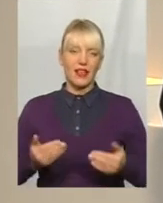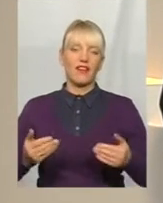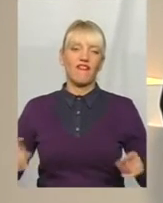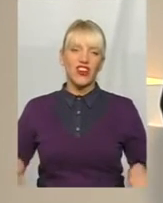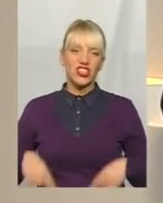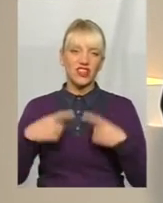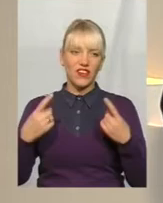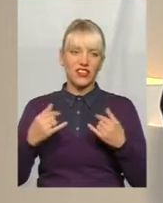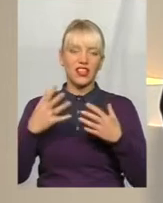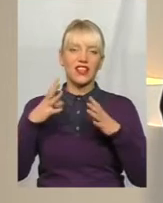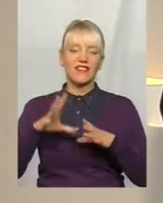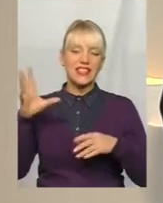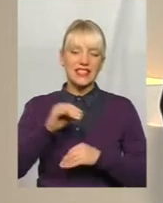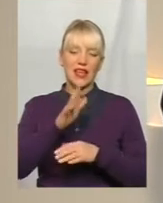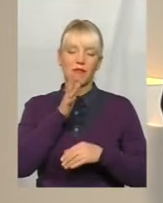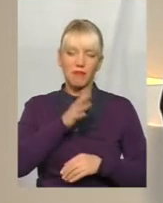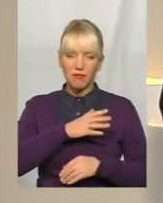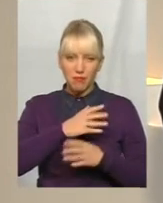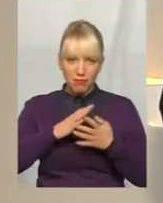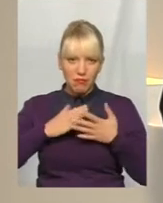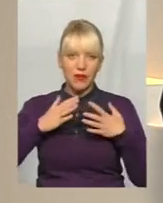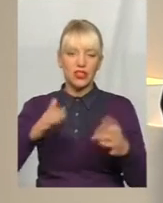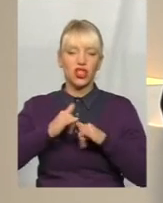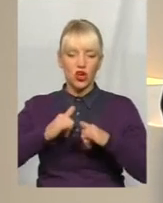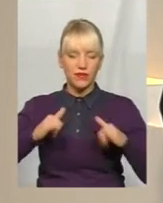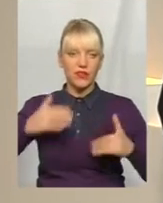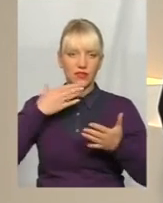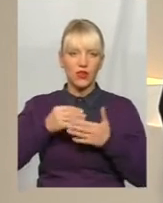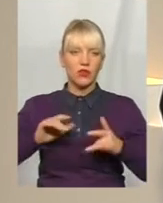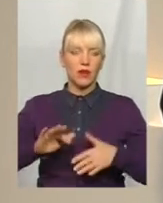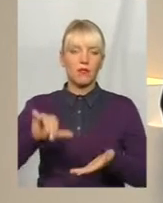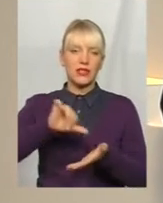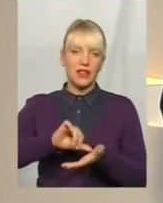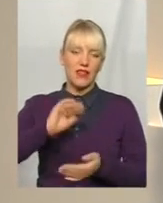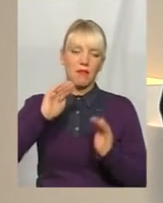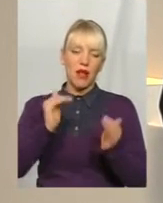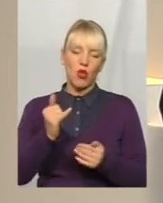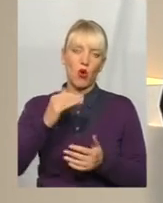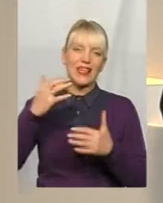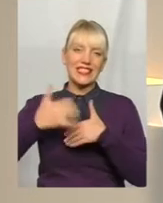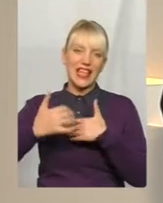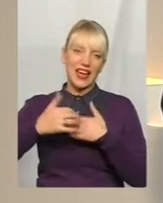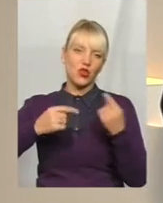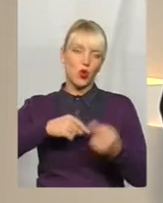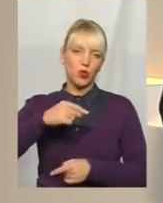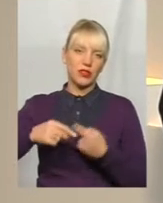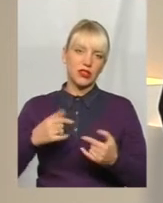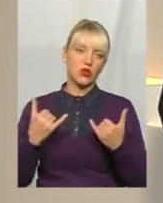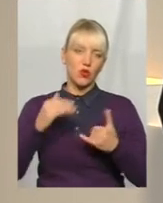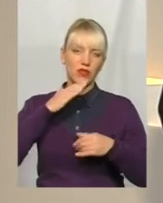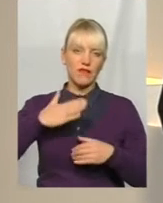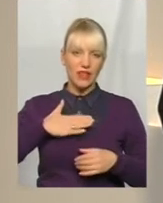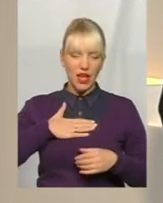все більше розвивають свою справу представники малого та середнього бізнесу. І сьогодні в нашій студії